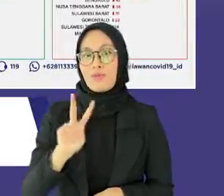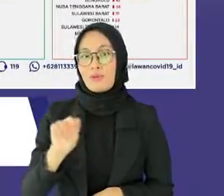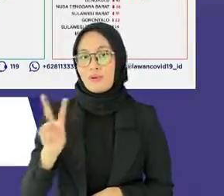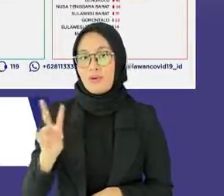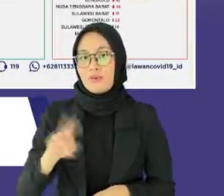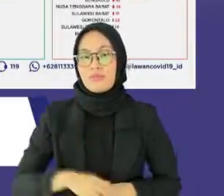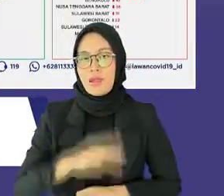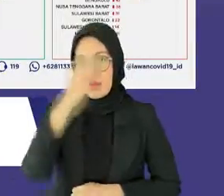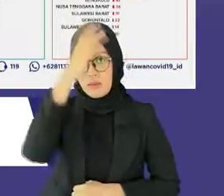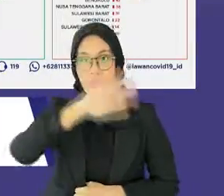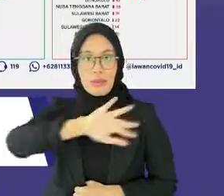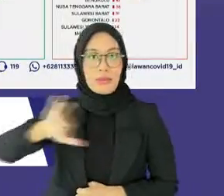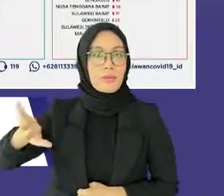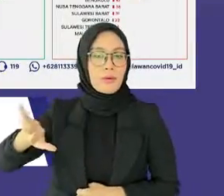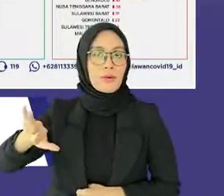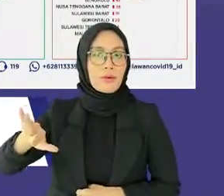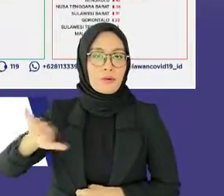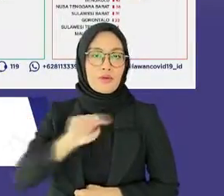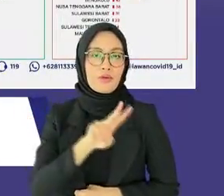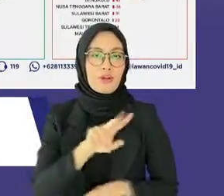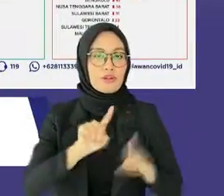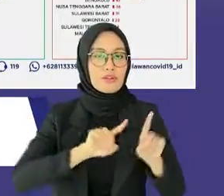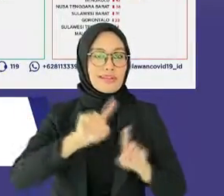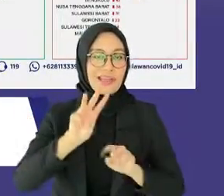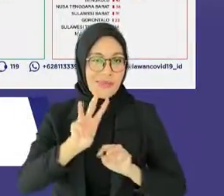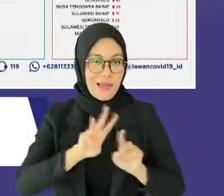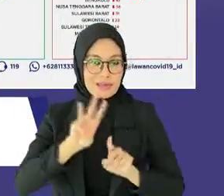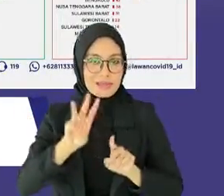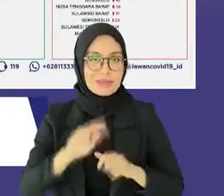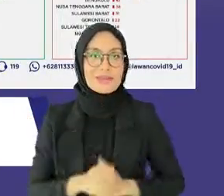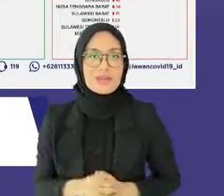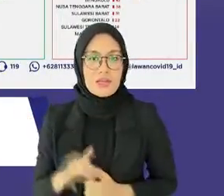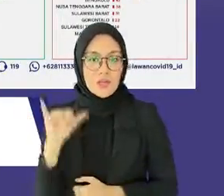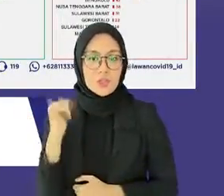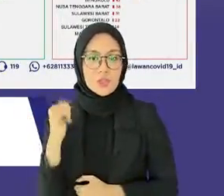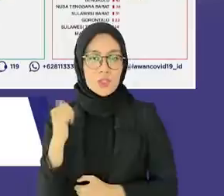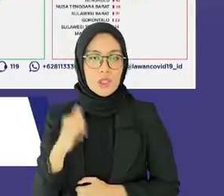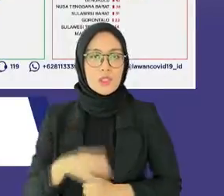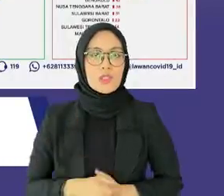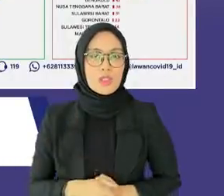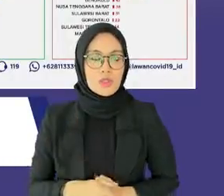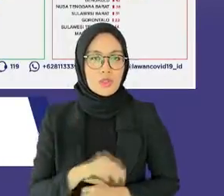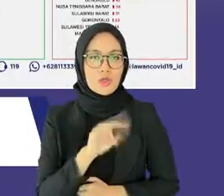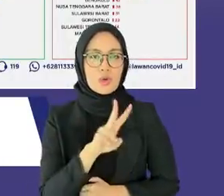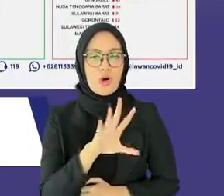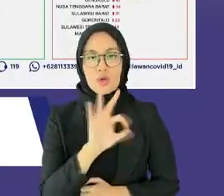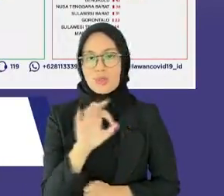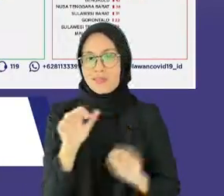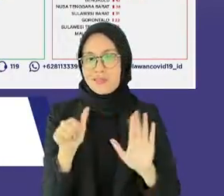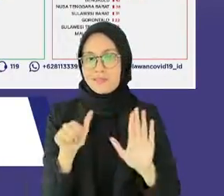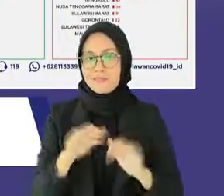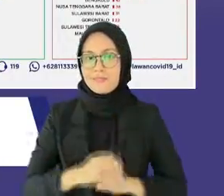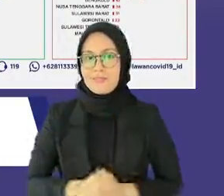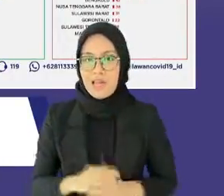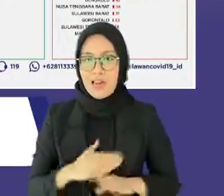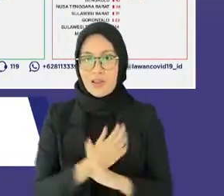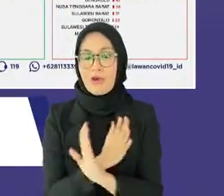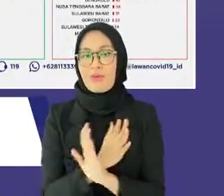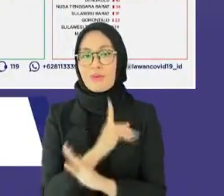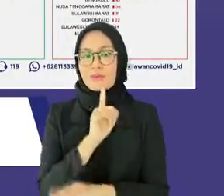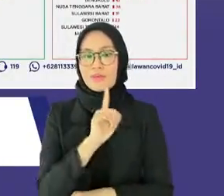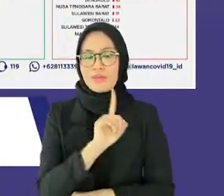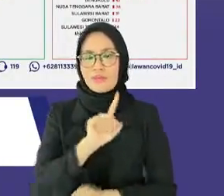Kalimantan Timur 213, Daerah Istimewa Yogyakarta 206, Riau